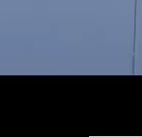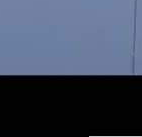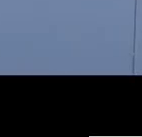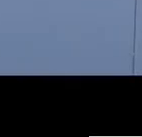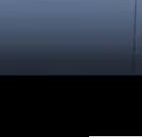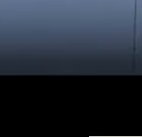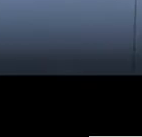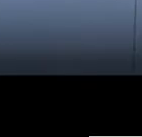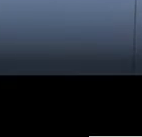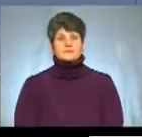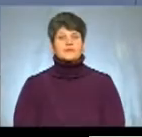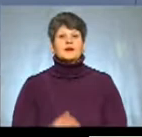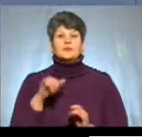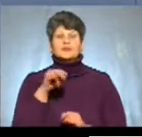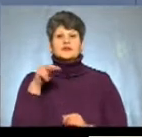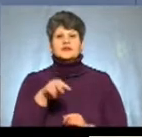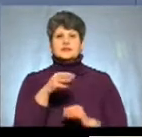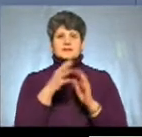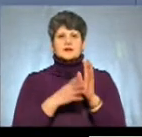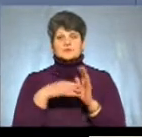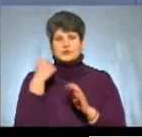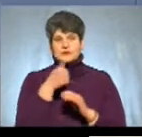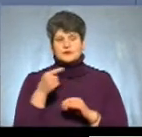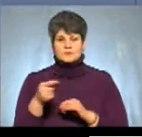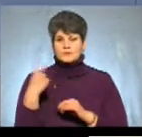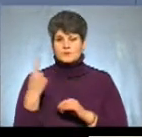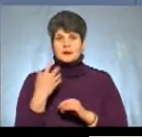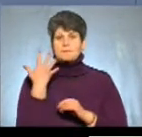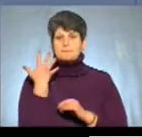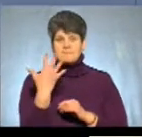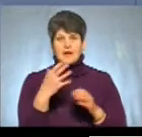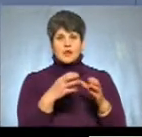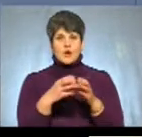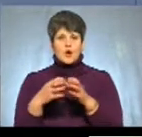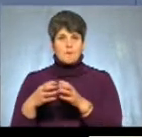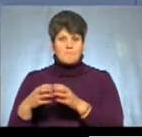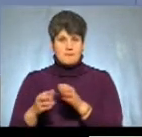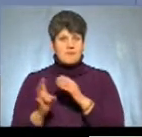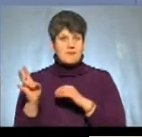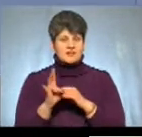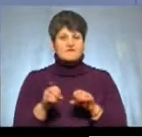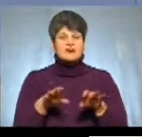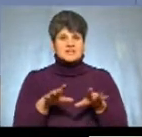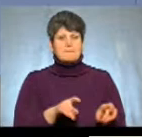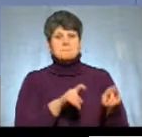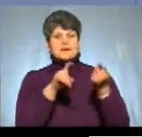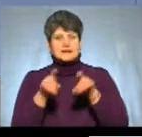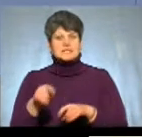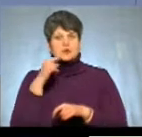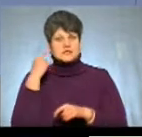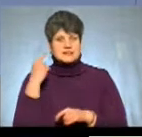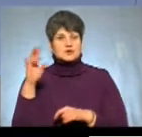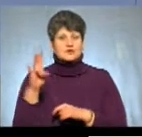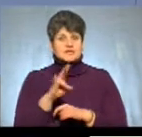У 2019 році на Тернопільщині 5 громад вирішили перейти з Російської Православної Церкви до